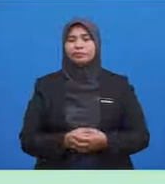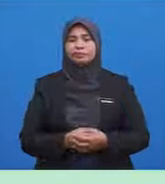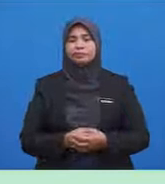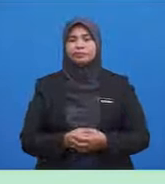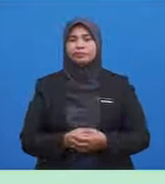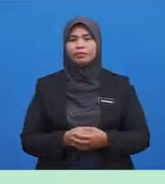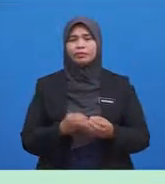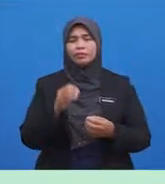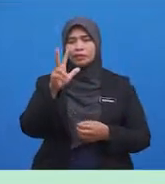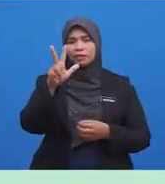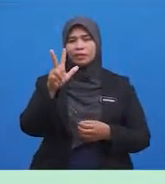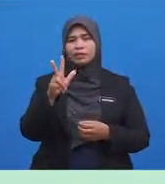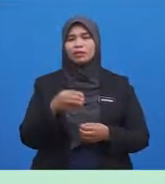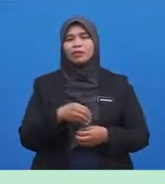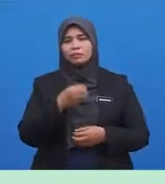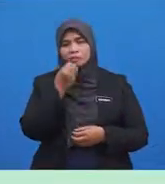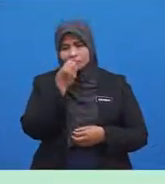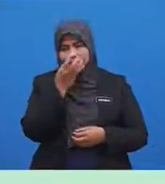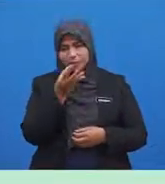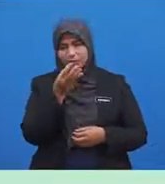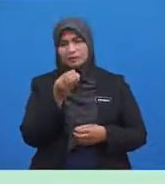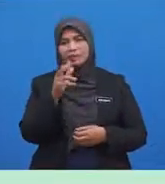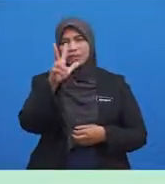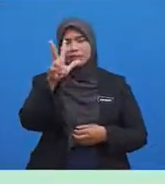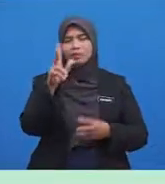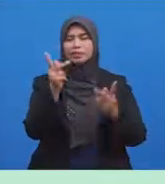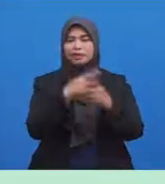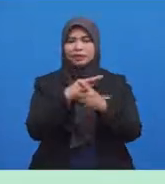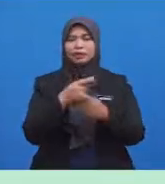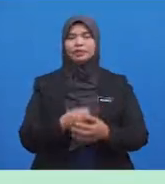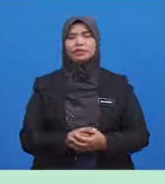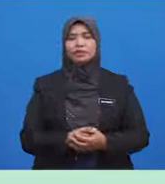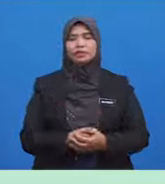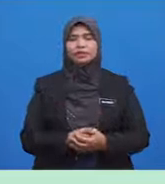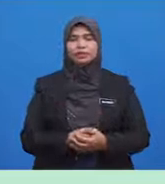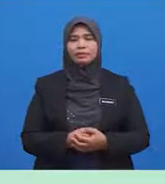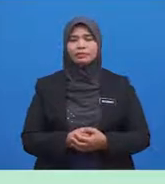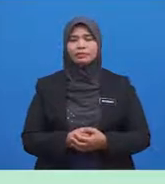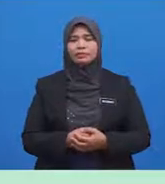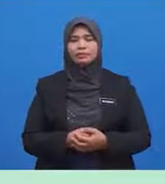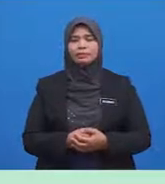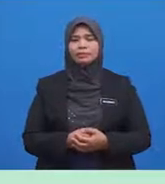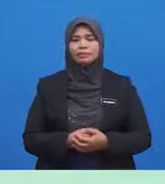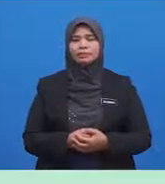ketiga, berkumur-kumur sebanyak tiga kali